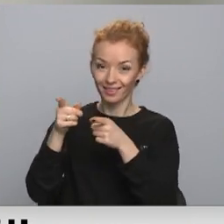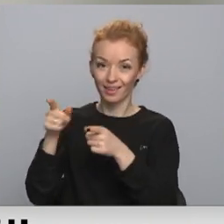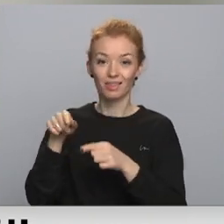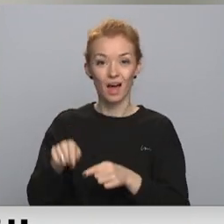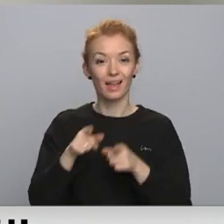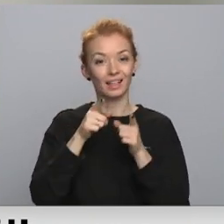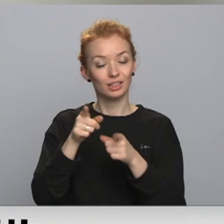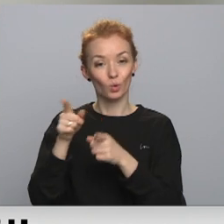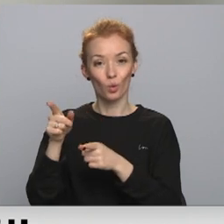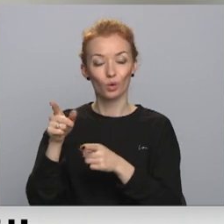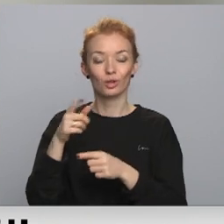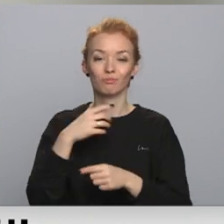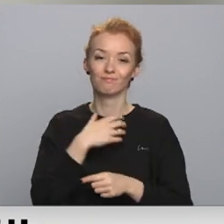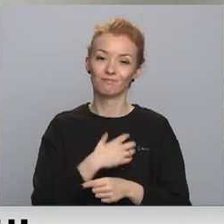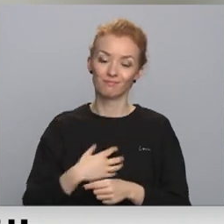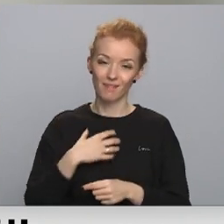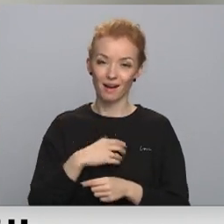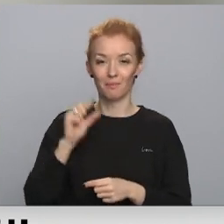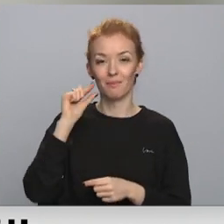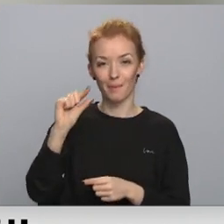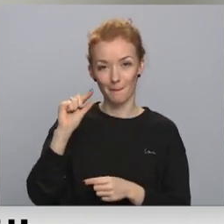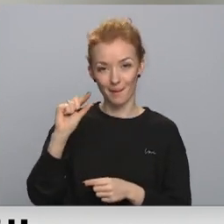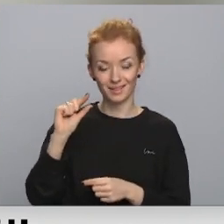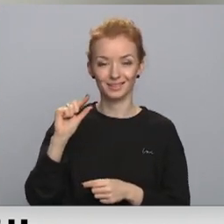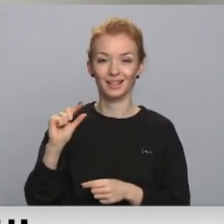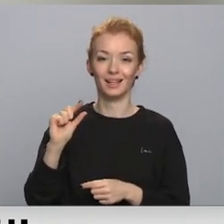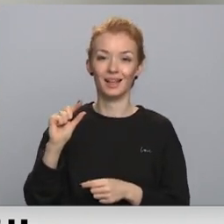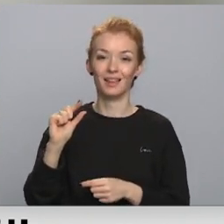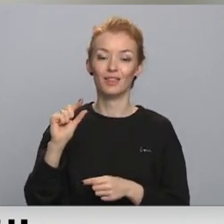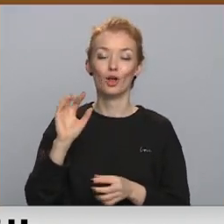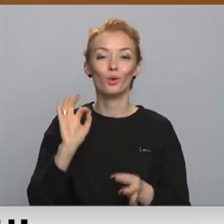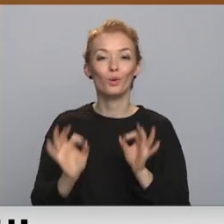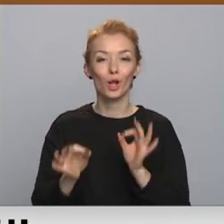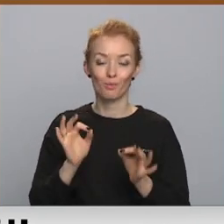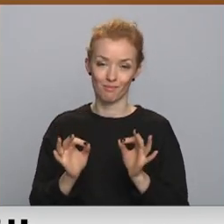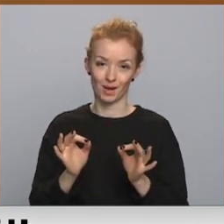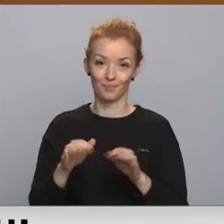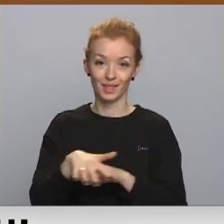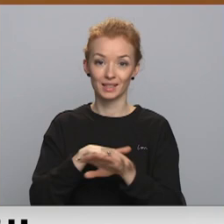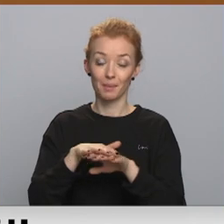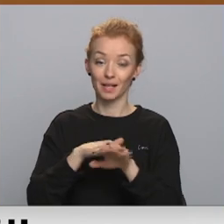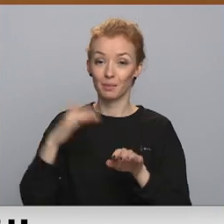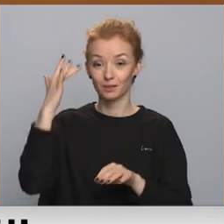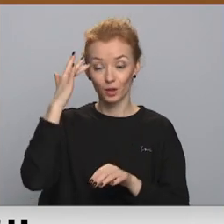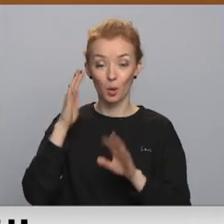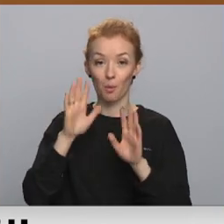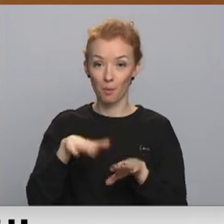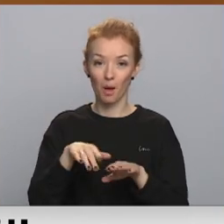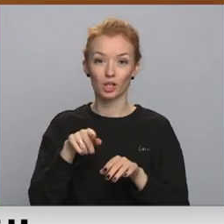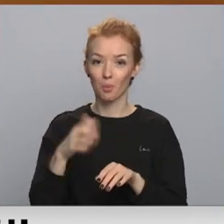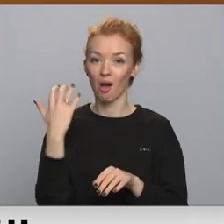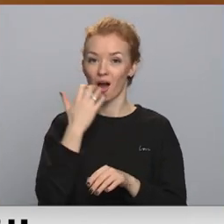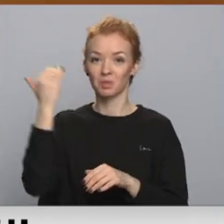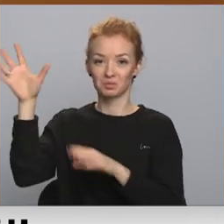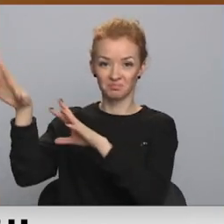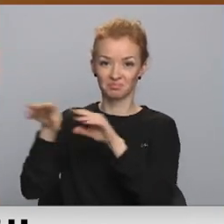izjaukošanas lietas vajadzētu varbūt mazliet saprātīgāks. Sabiedrības viedoklis par neautiskajiem svētkiem